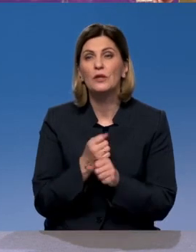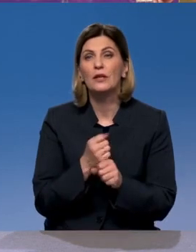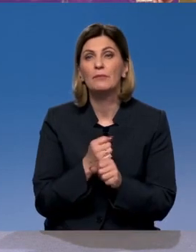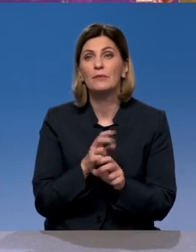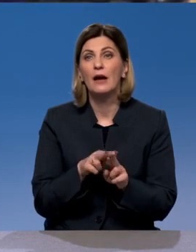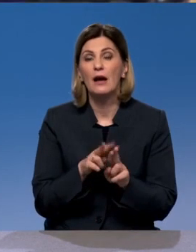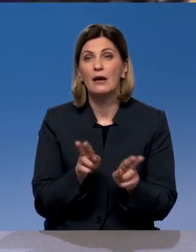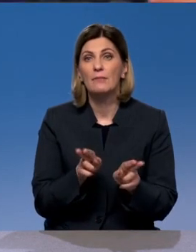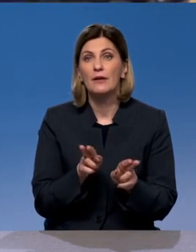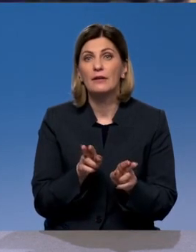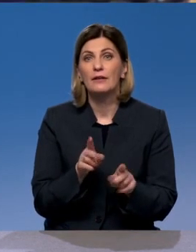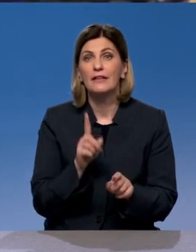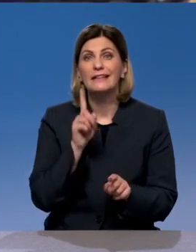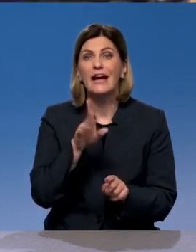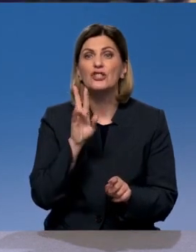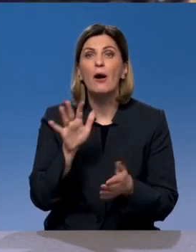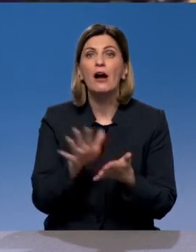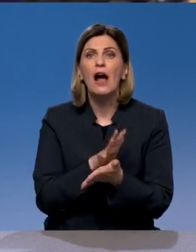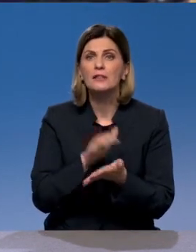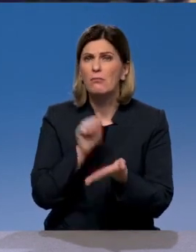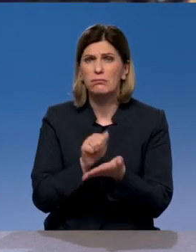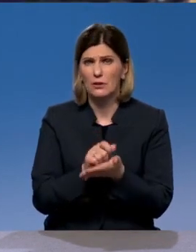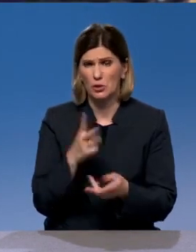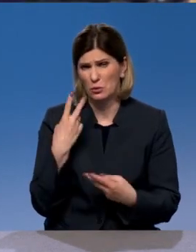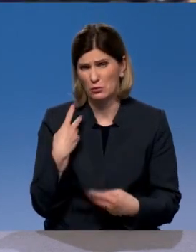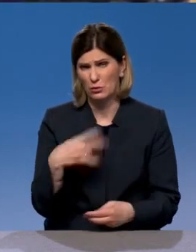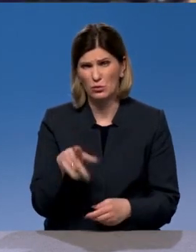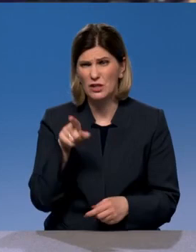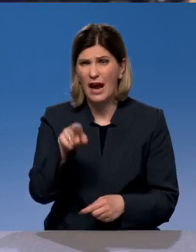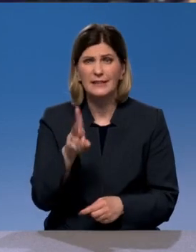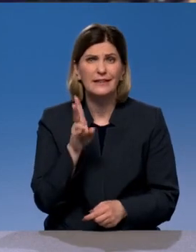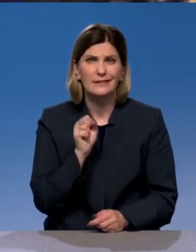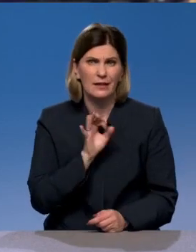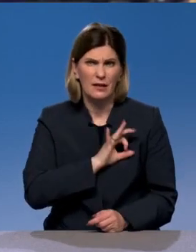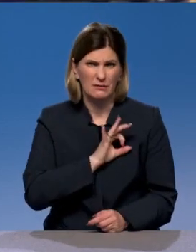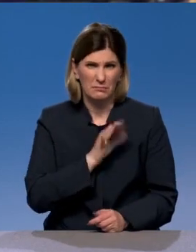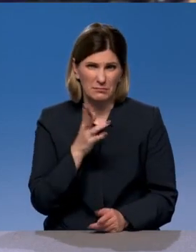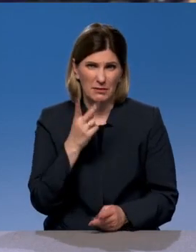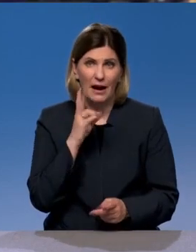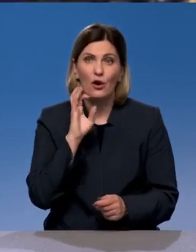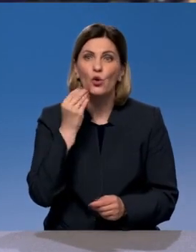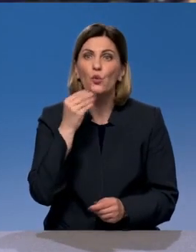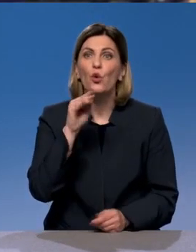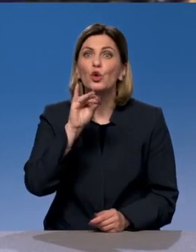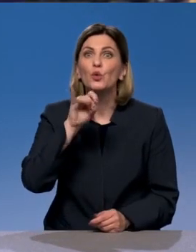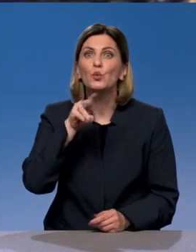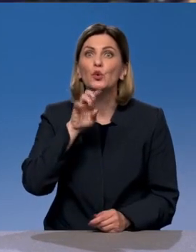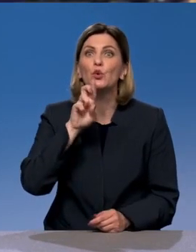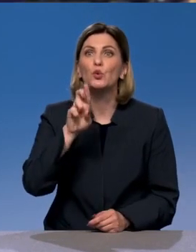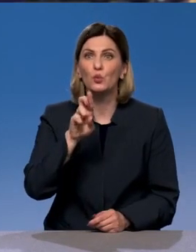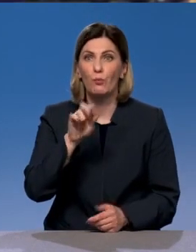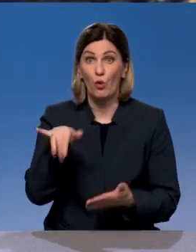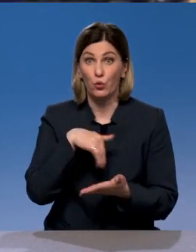самое. Поэтому сейчас даже публикации в газете не нужны. Они не столь эффективны, как в том же Ютубе разместить ролик, вот какая у меня